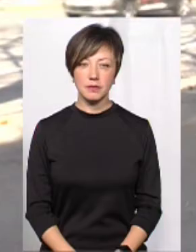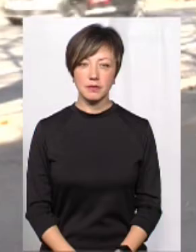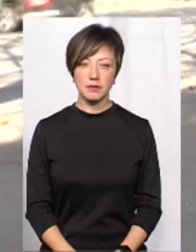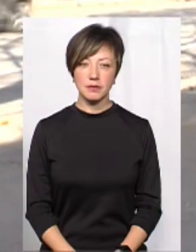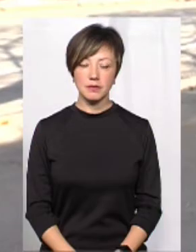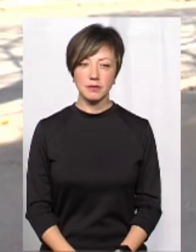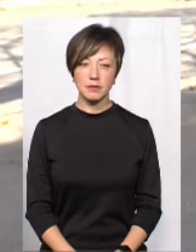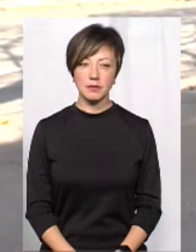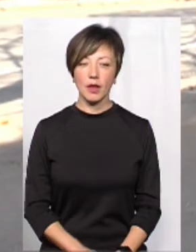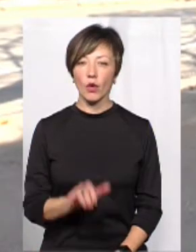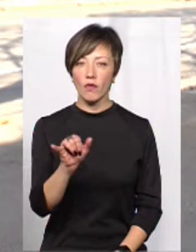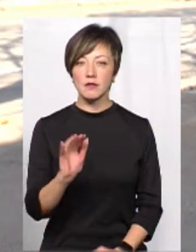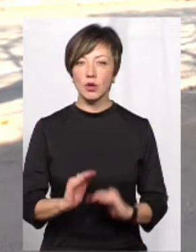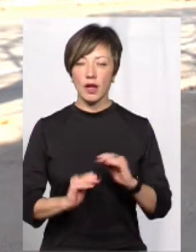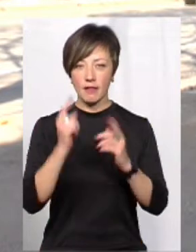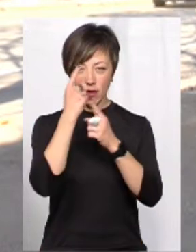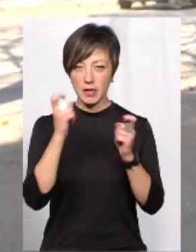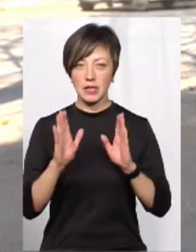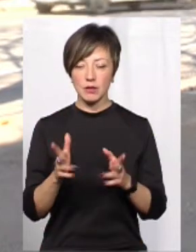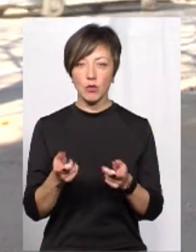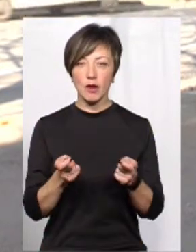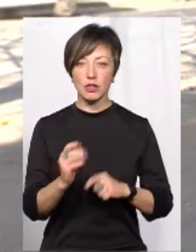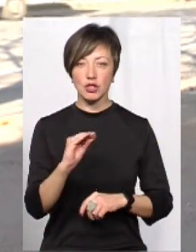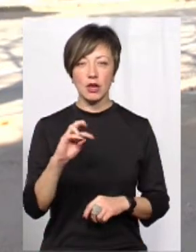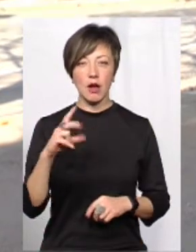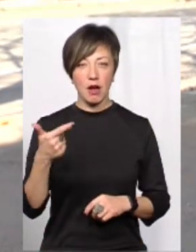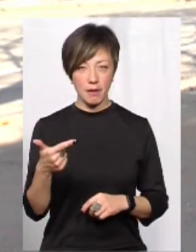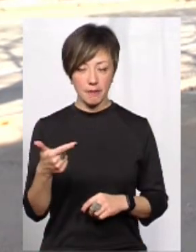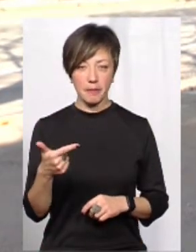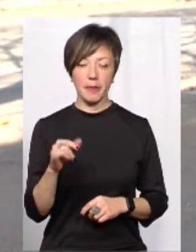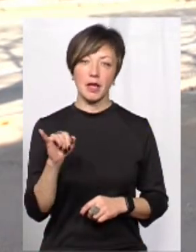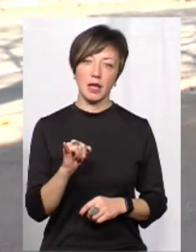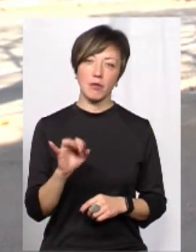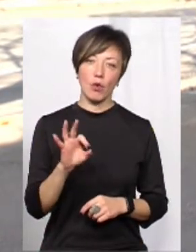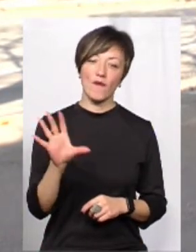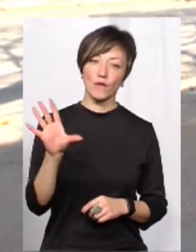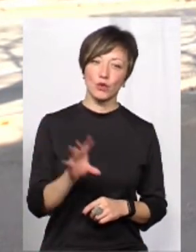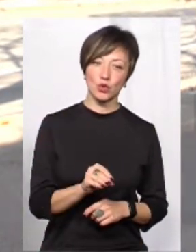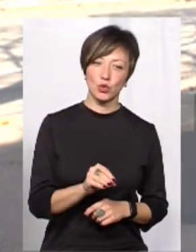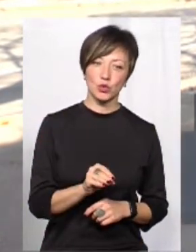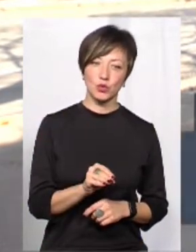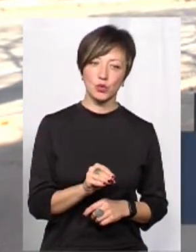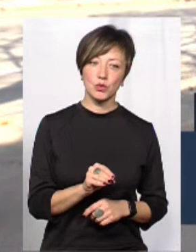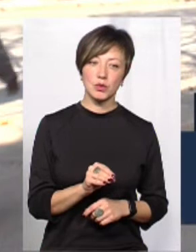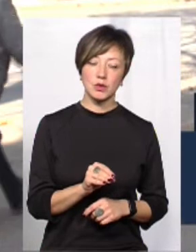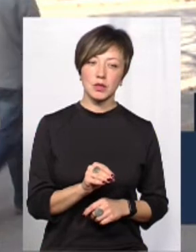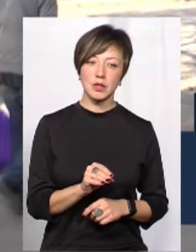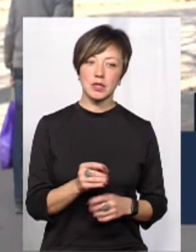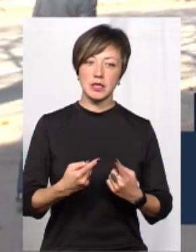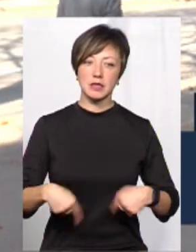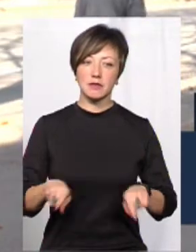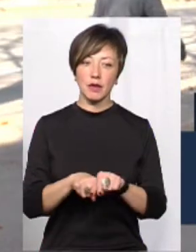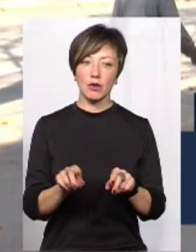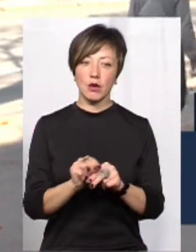У вас в руках інформація не тільки про управління житлово-комунального господарства, а про всю сферу